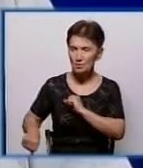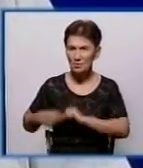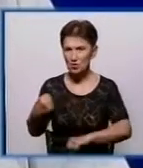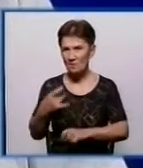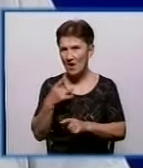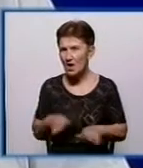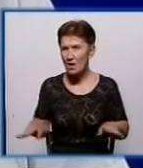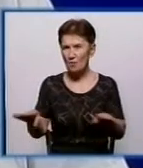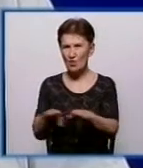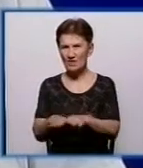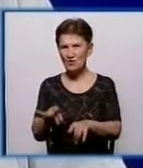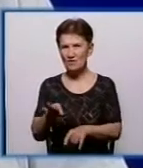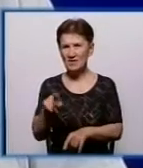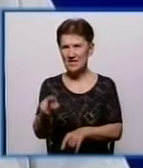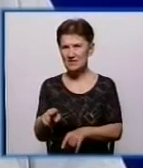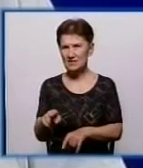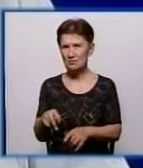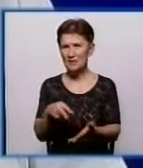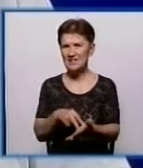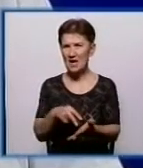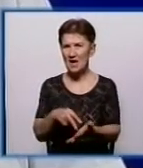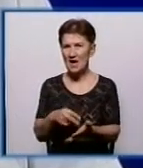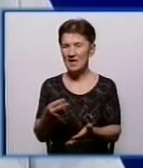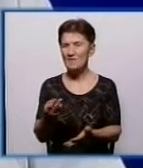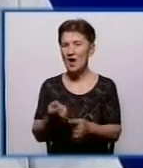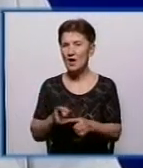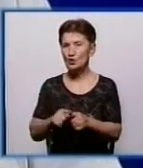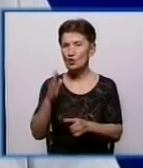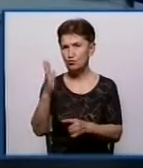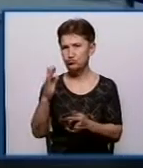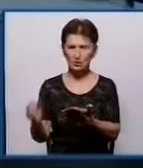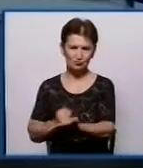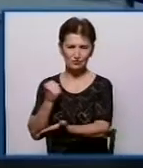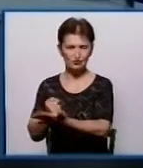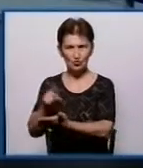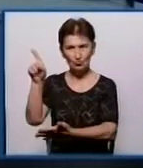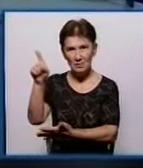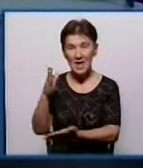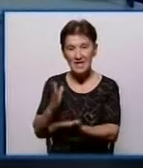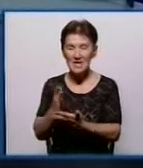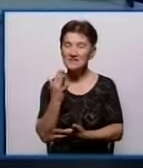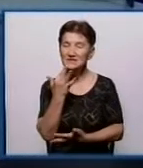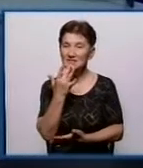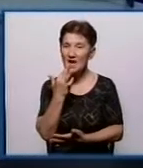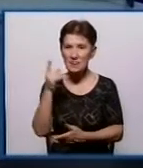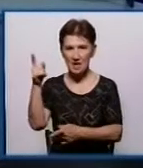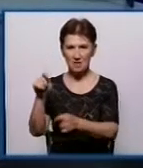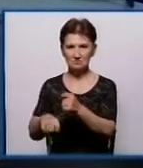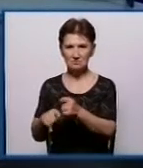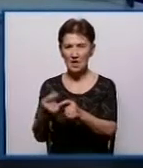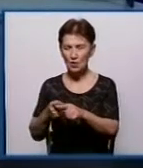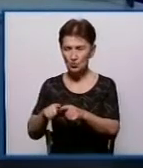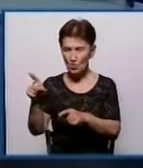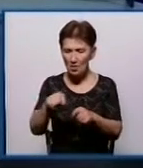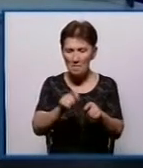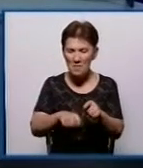з прогнозованим тарифом, який також невідомо, який буде прийнятий. Для цього є національний регулятор, який його перевірить і